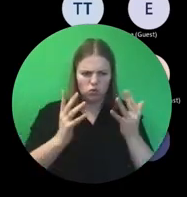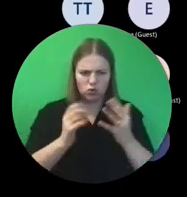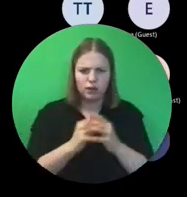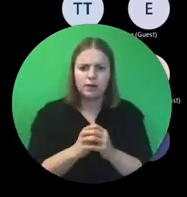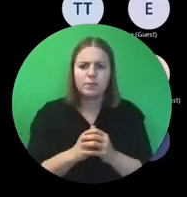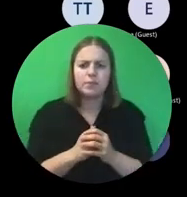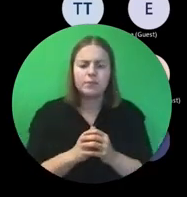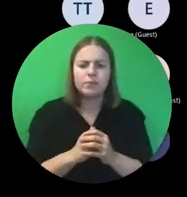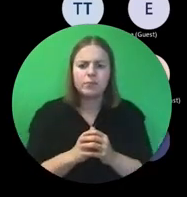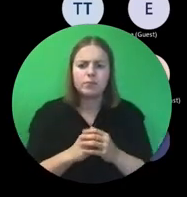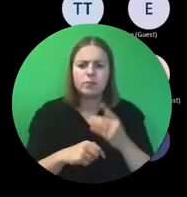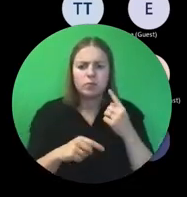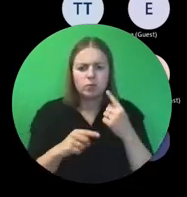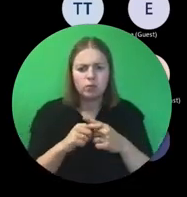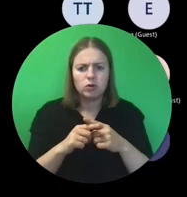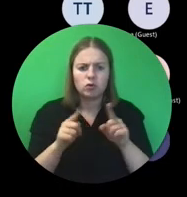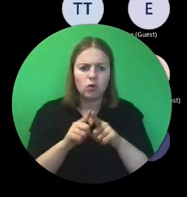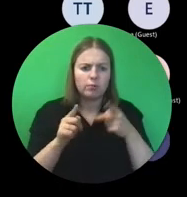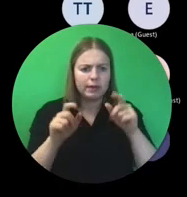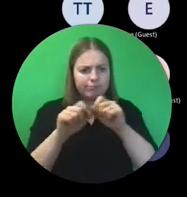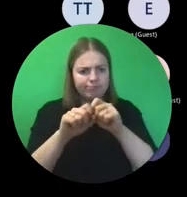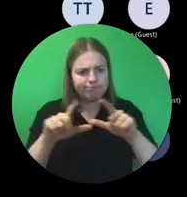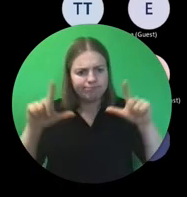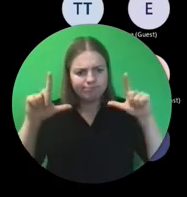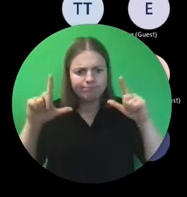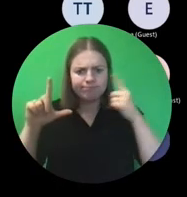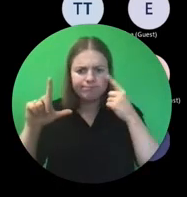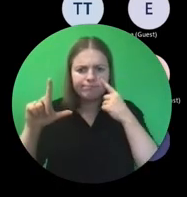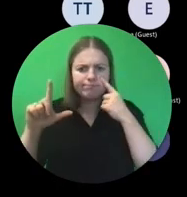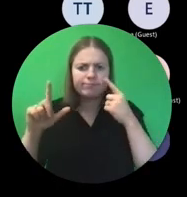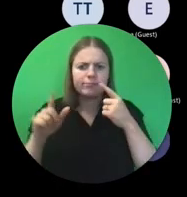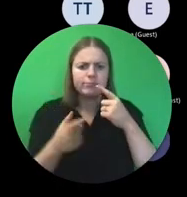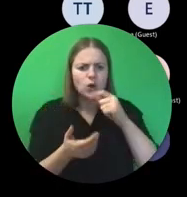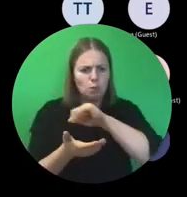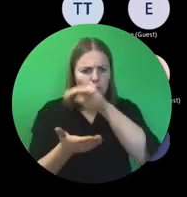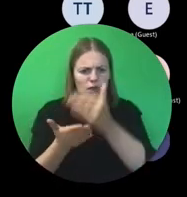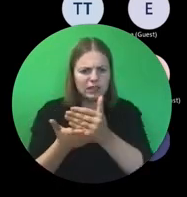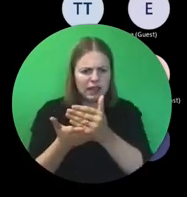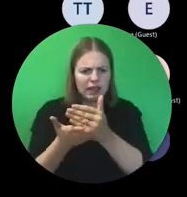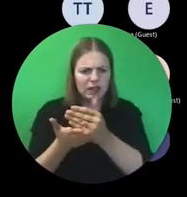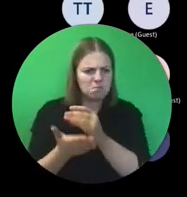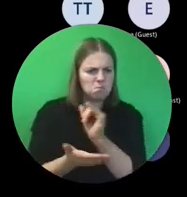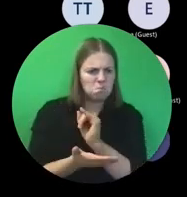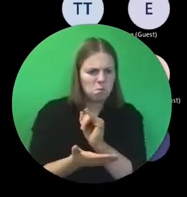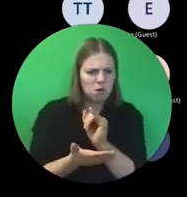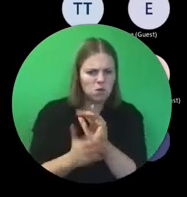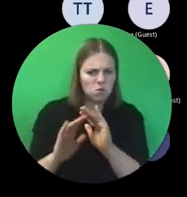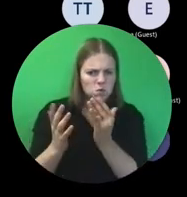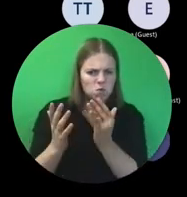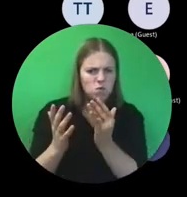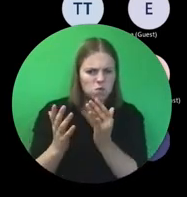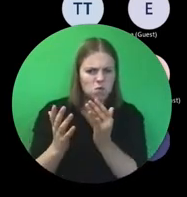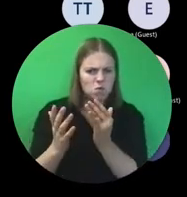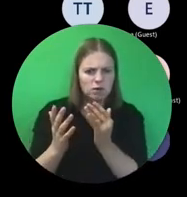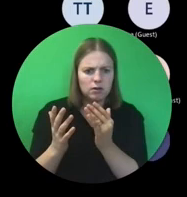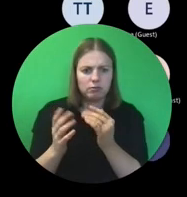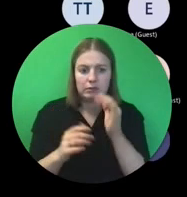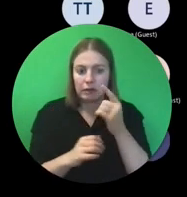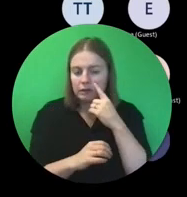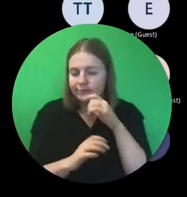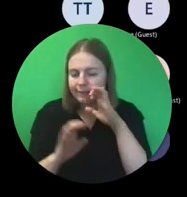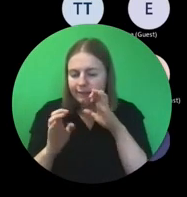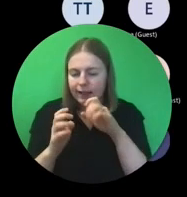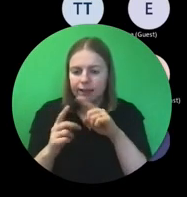En dan ingezoomd. Wat staat er in die projectovereenkomst over het budget? Je zal zien, eigenlijk niet zo heel veel.